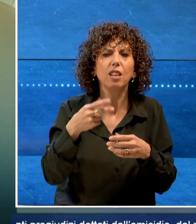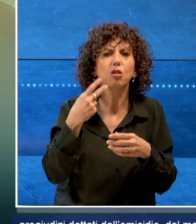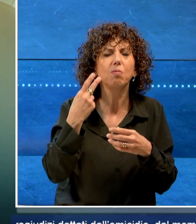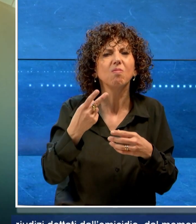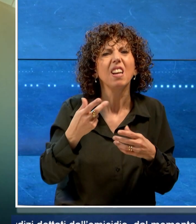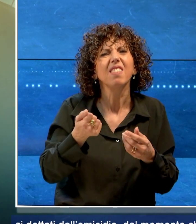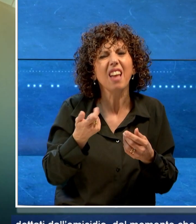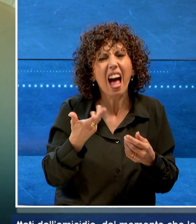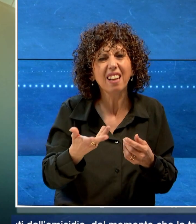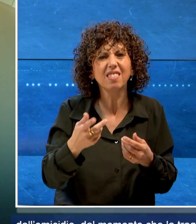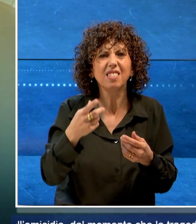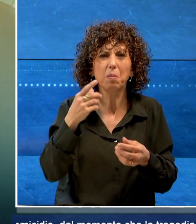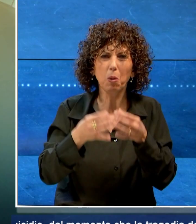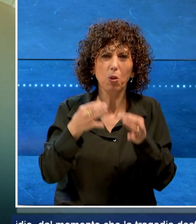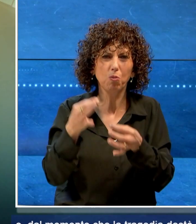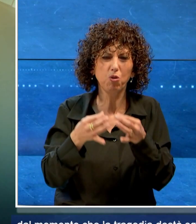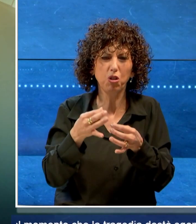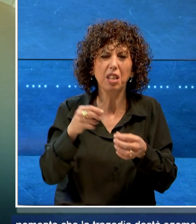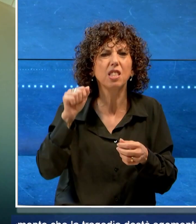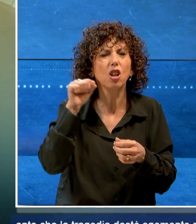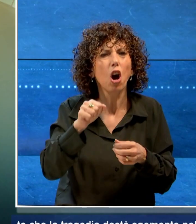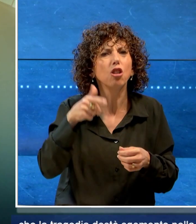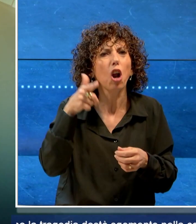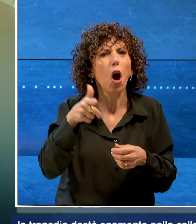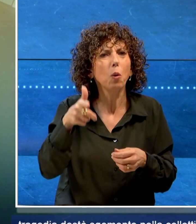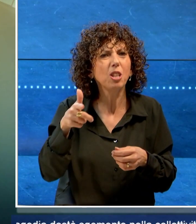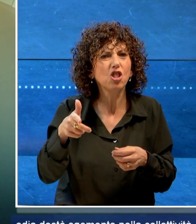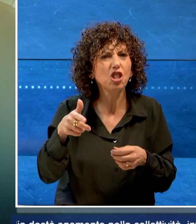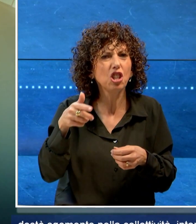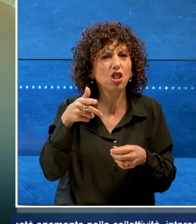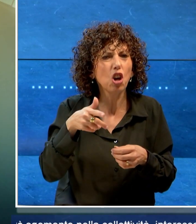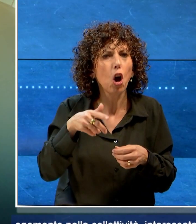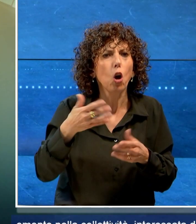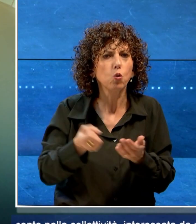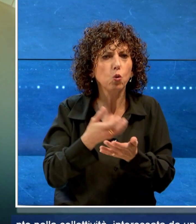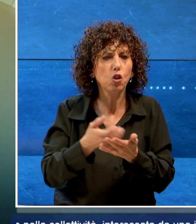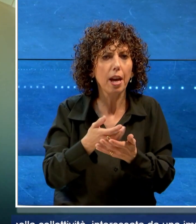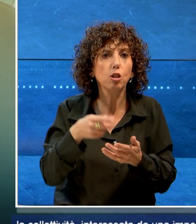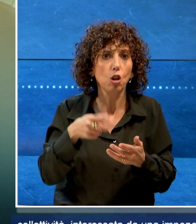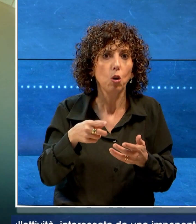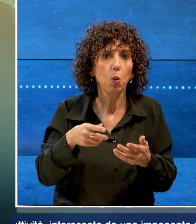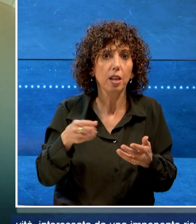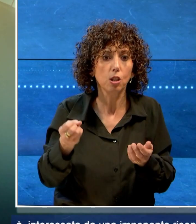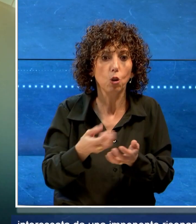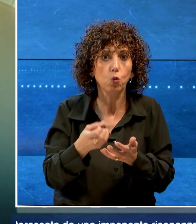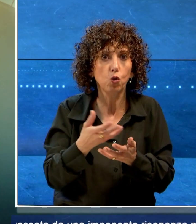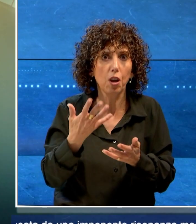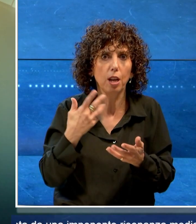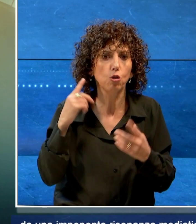i tanti pregiudizi dettati dall'omicidio, dal momento che la tragedia destò sgomento nella